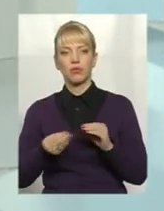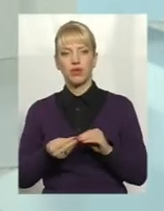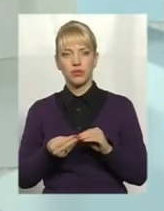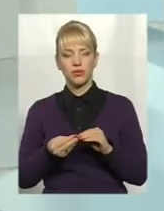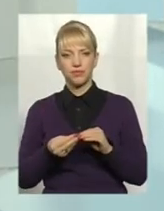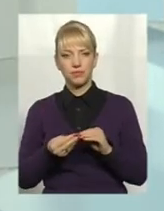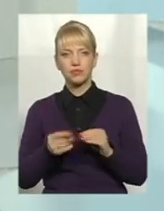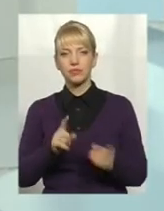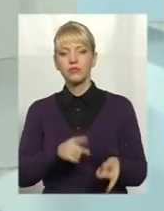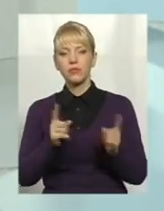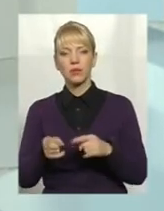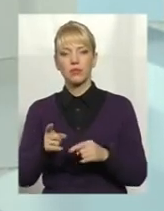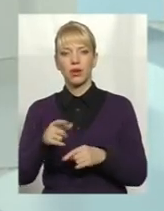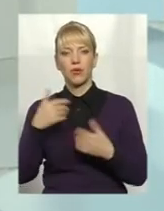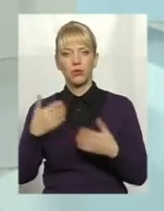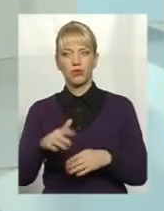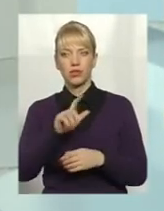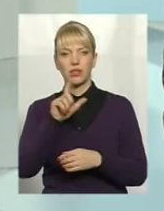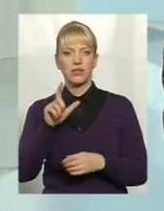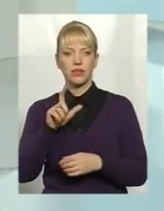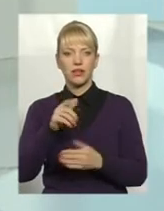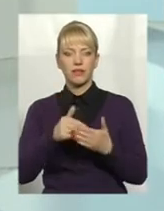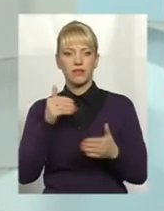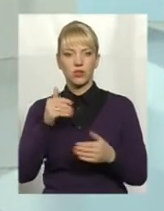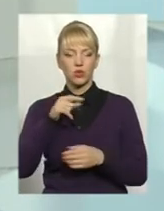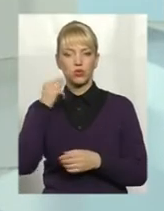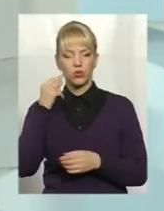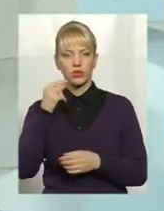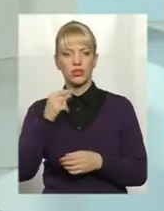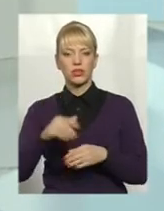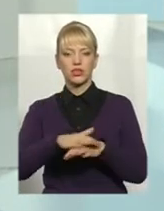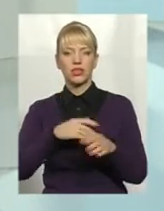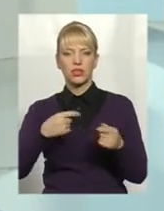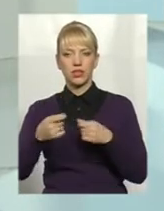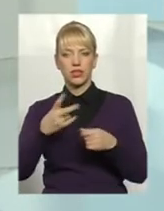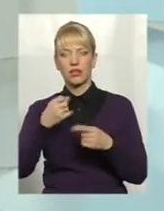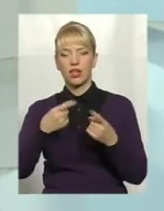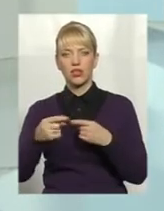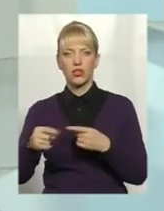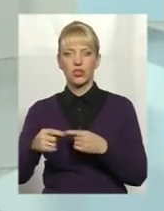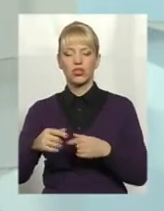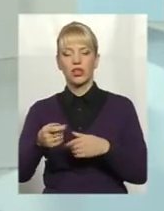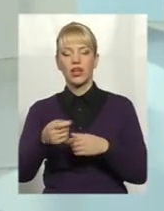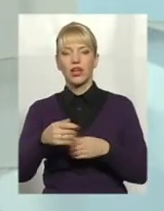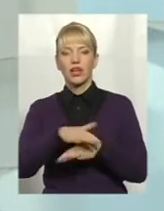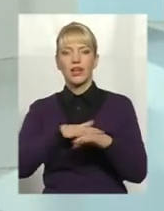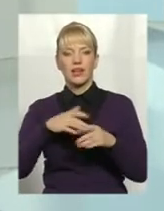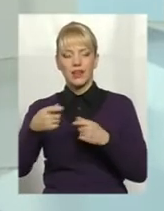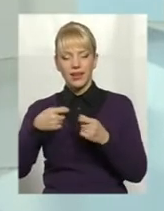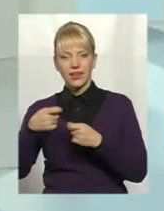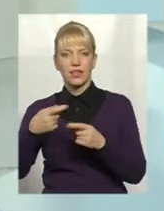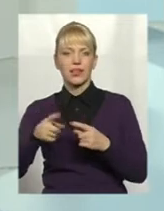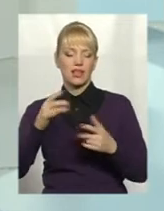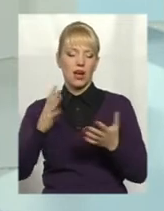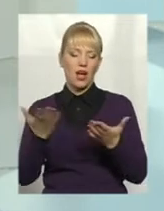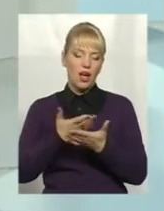переходу вже від російських ринків на інші ринки або якісь складнощі роботи